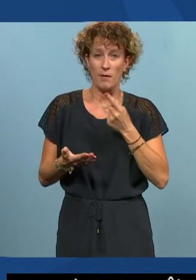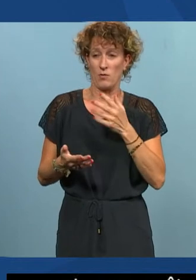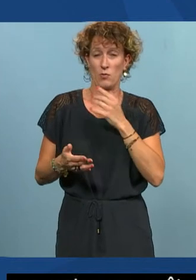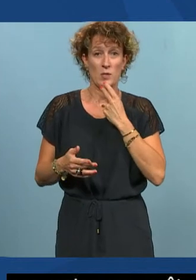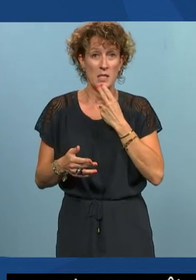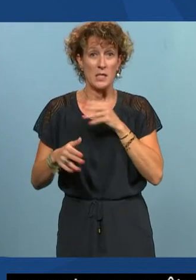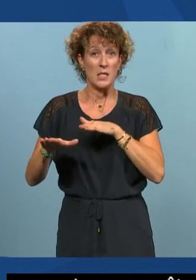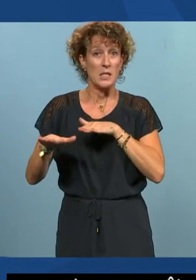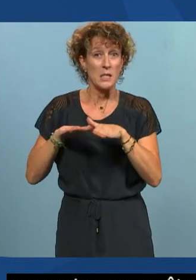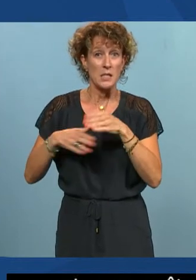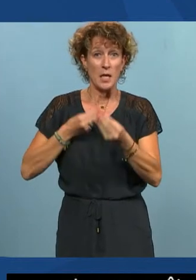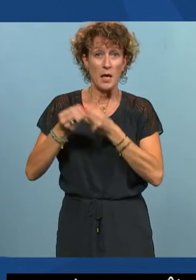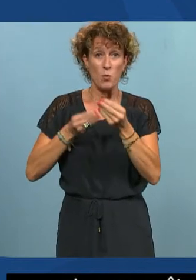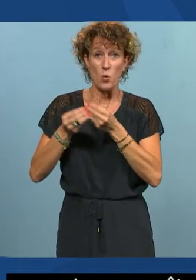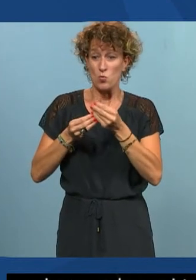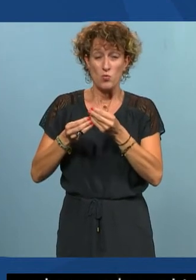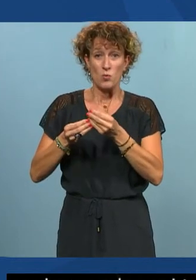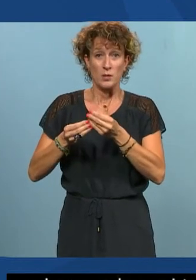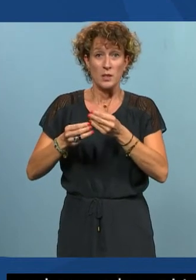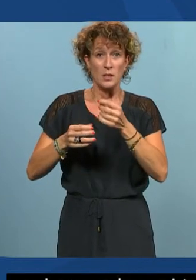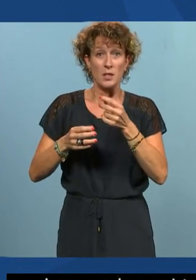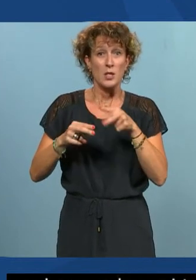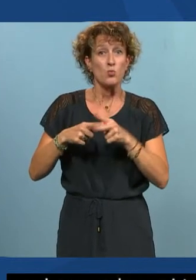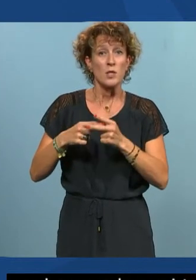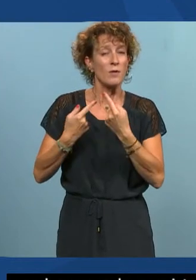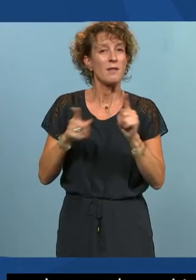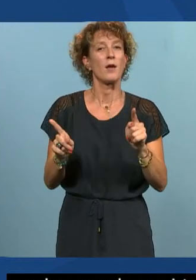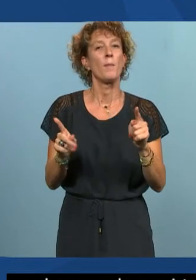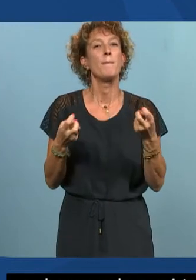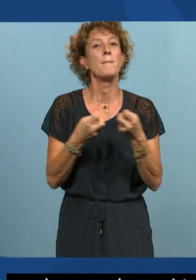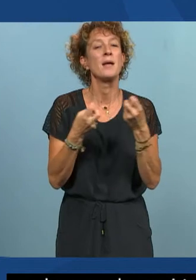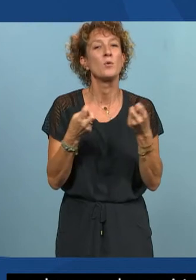des périphériques qui sont totalement différents. Je vous donne quelques exemples.